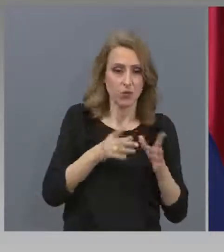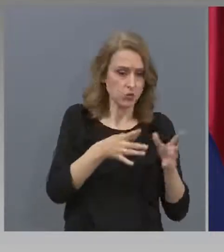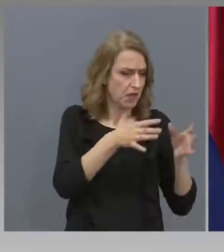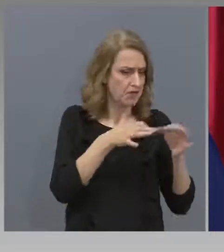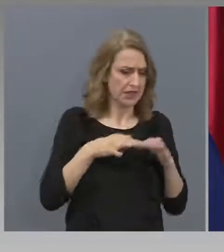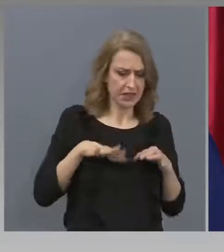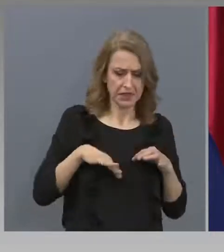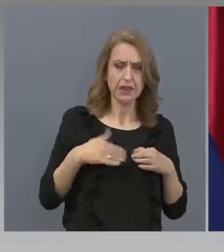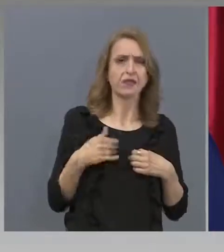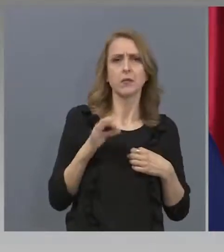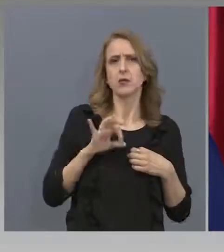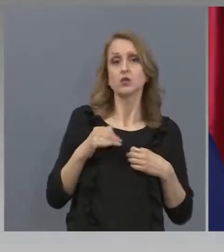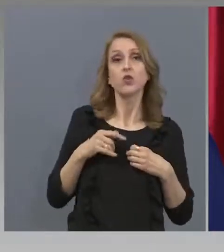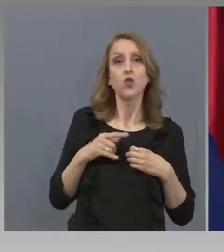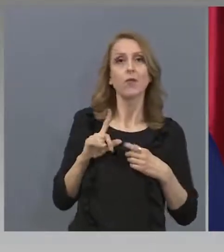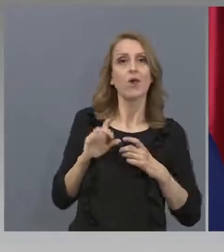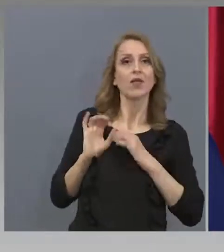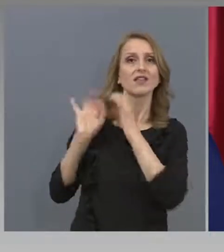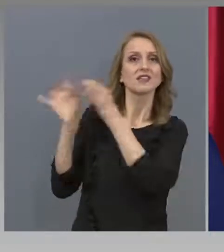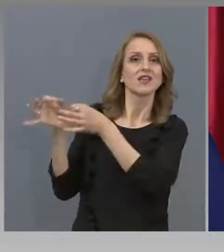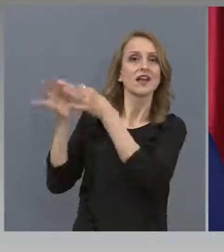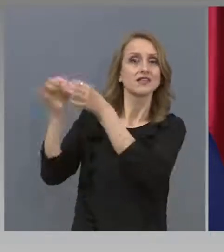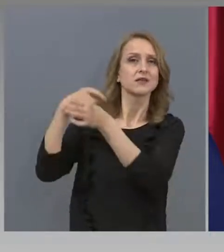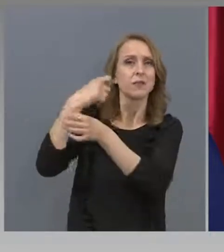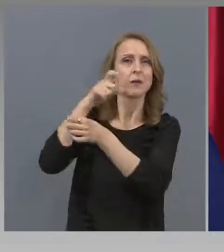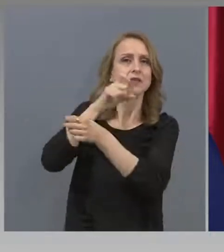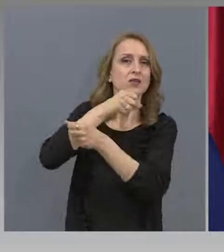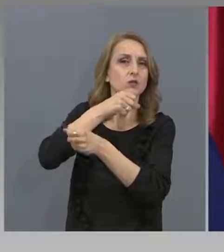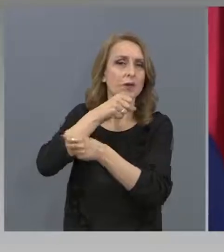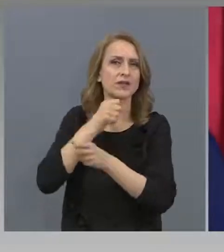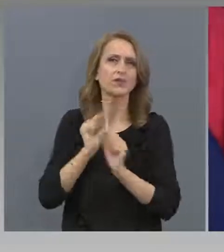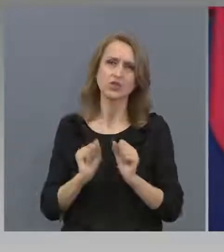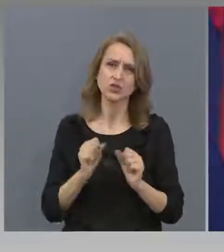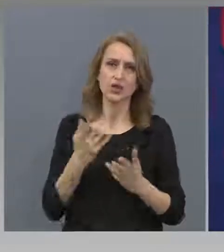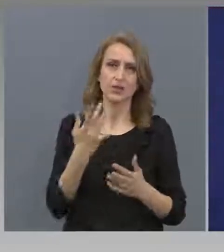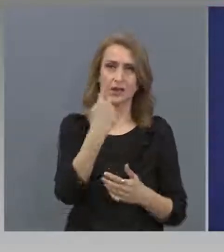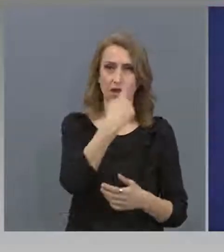Ако има следващата мерка, тя ще бъде тази. Но нека да изчакаме няколко дни. Благодаря.